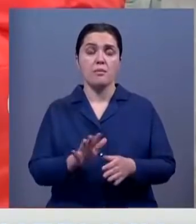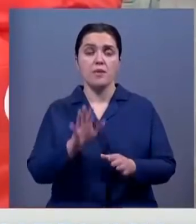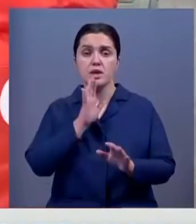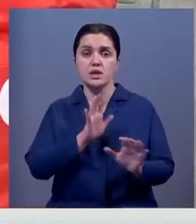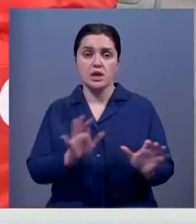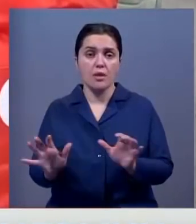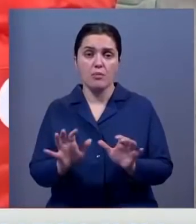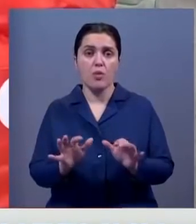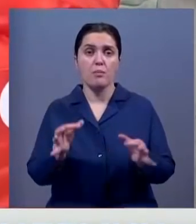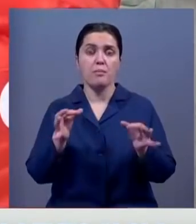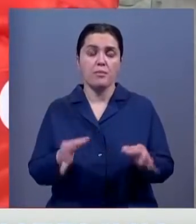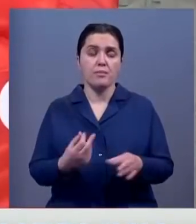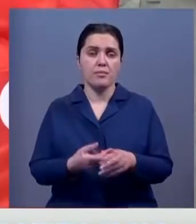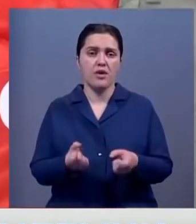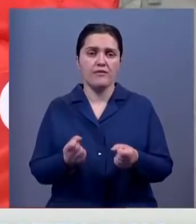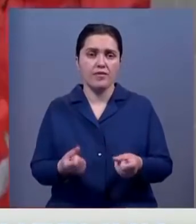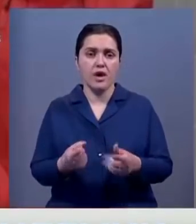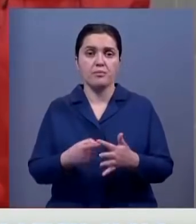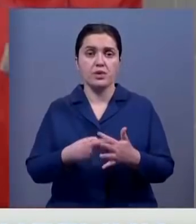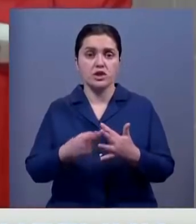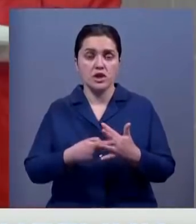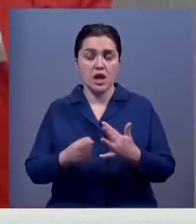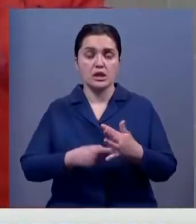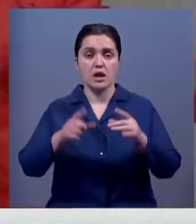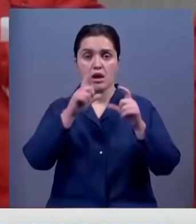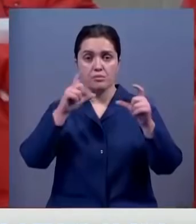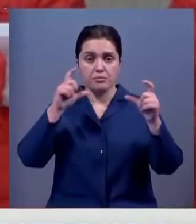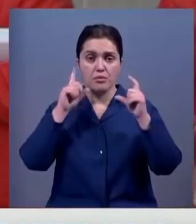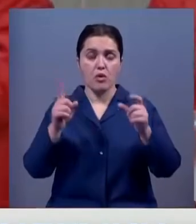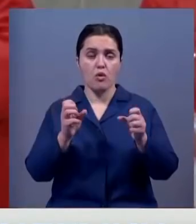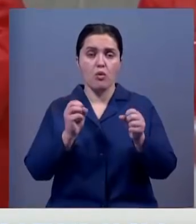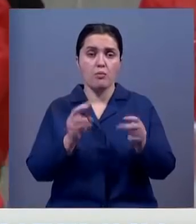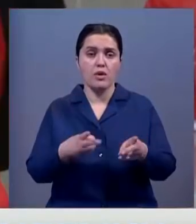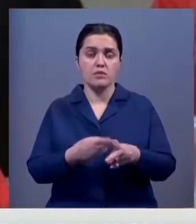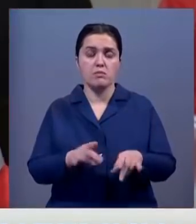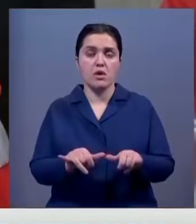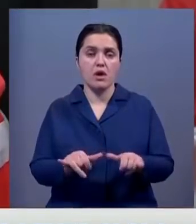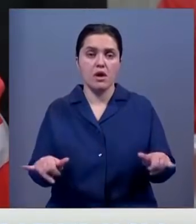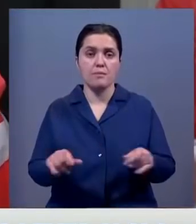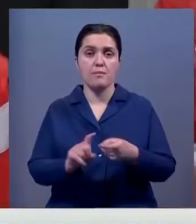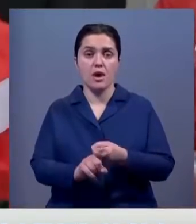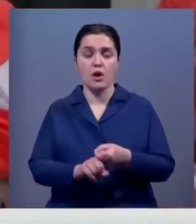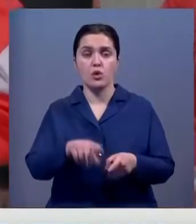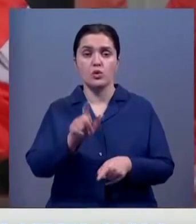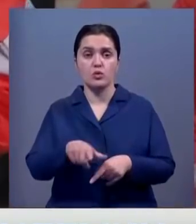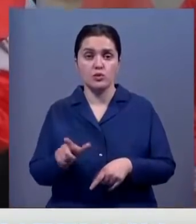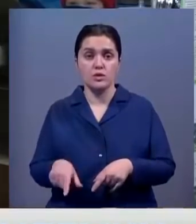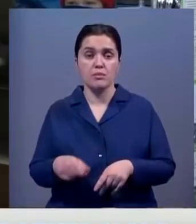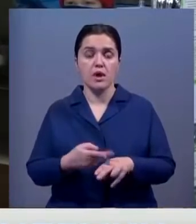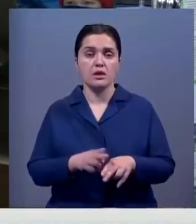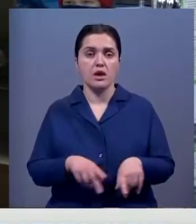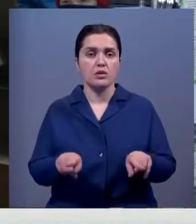правильная утилизация средств индивидуальной защиты. Они являются опасным источником распространения инфекции. Людям это тоже нужно